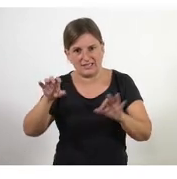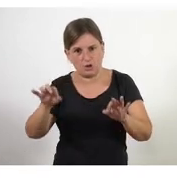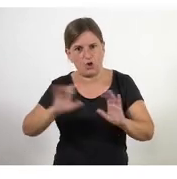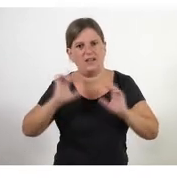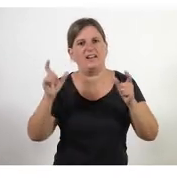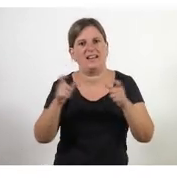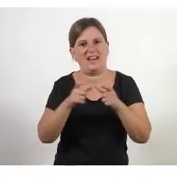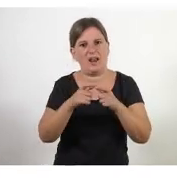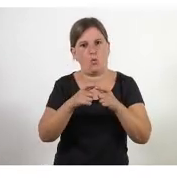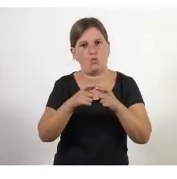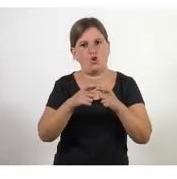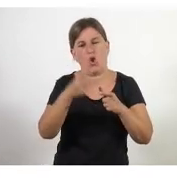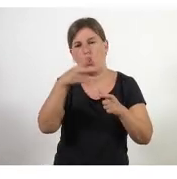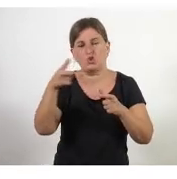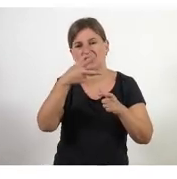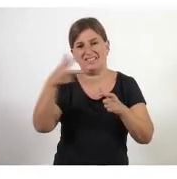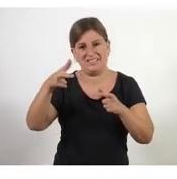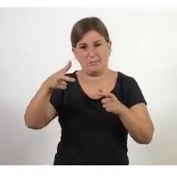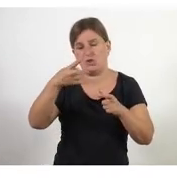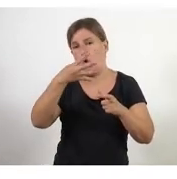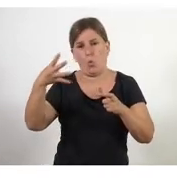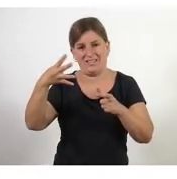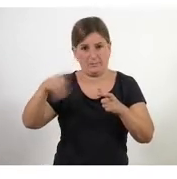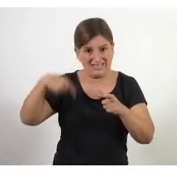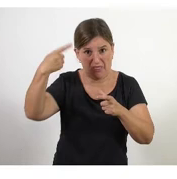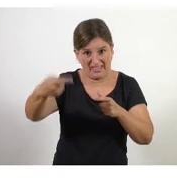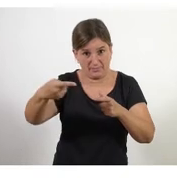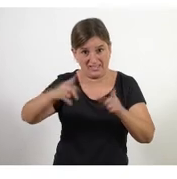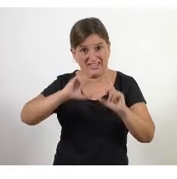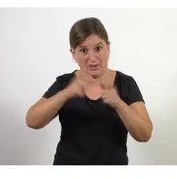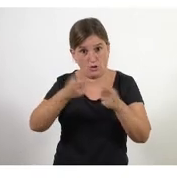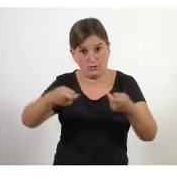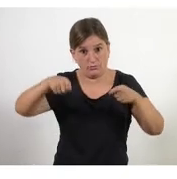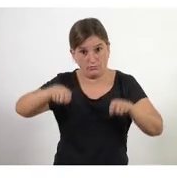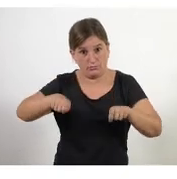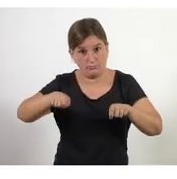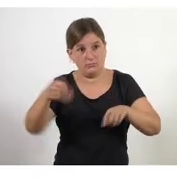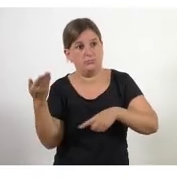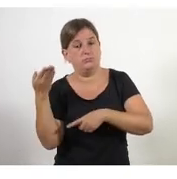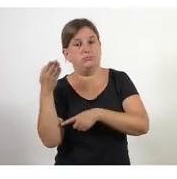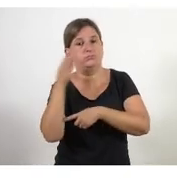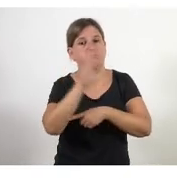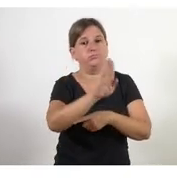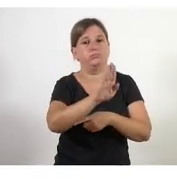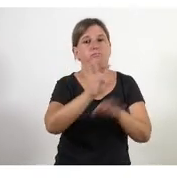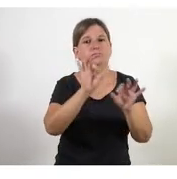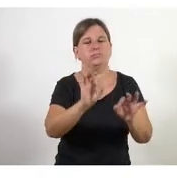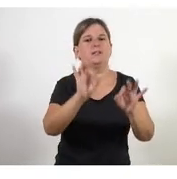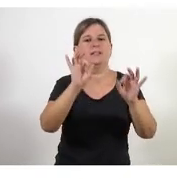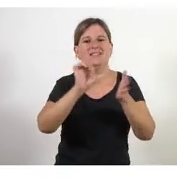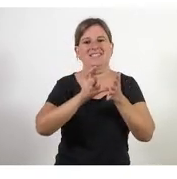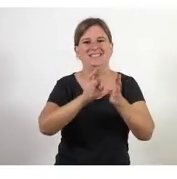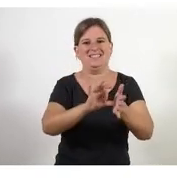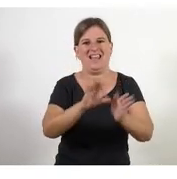reunió de tancament al cap de les dos o quatre setmanes i s'entrega al mercat un increment s'entrega a la